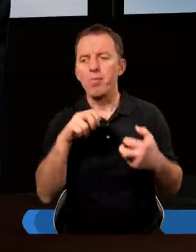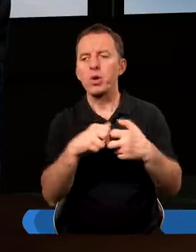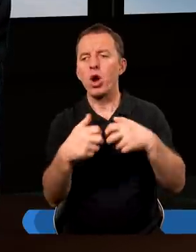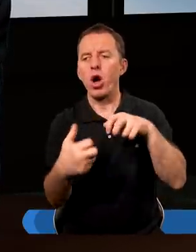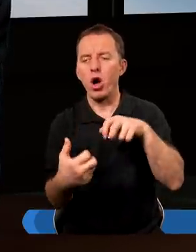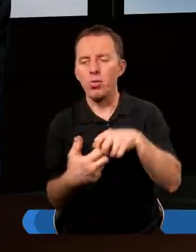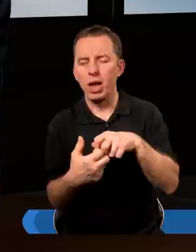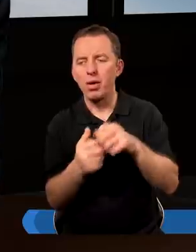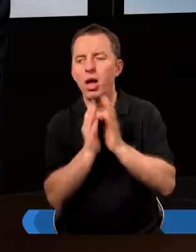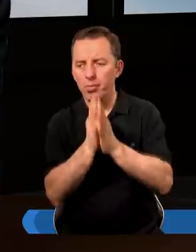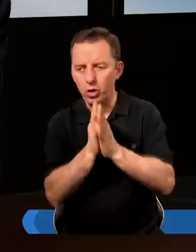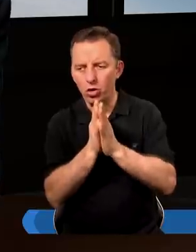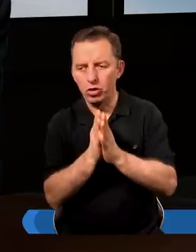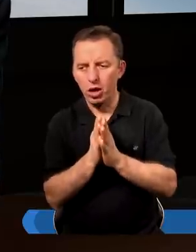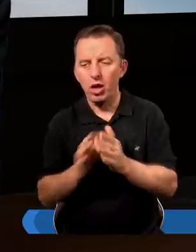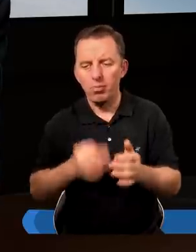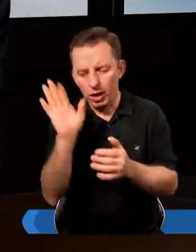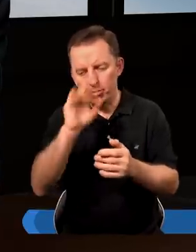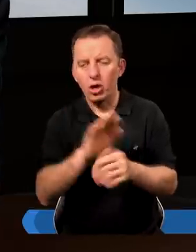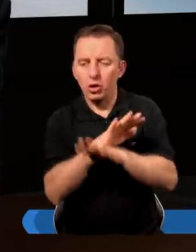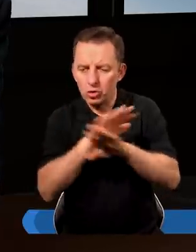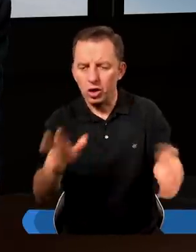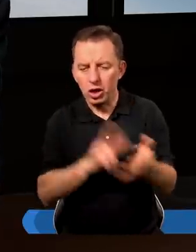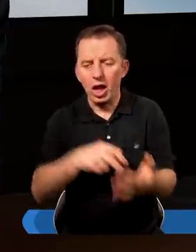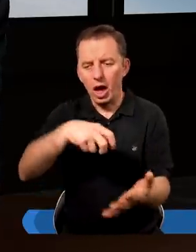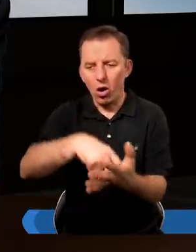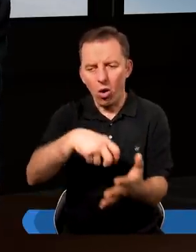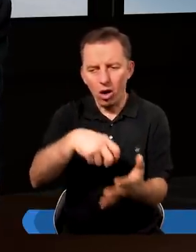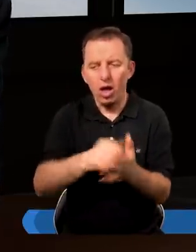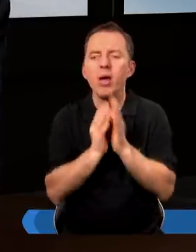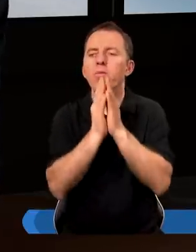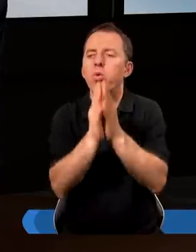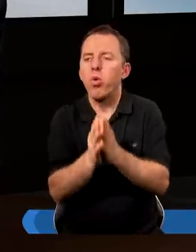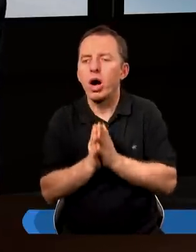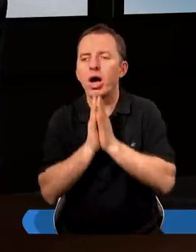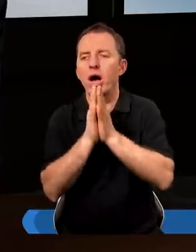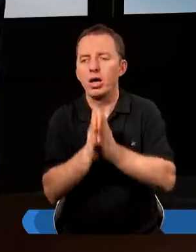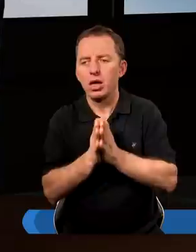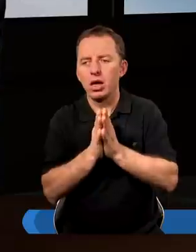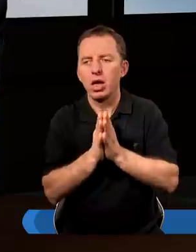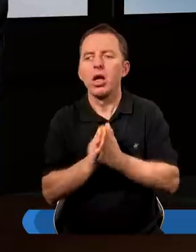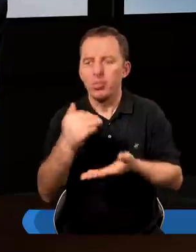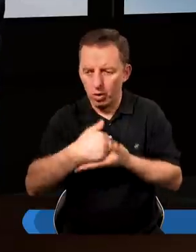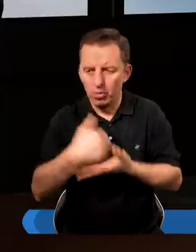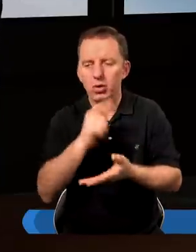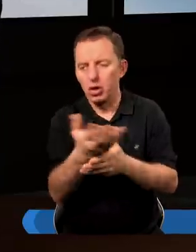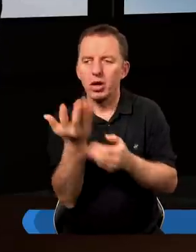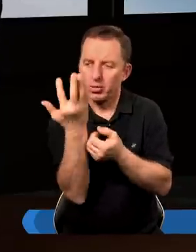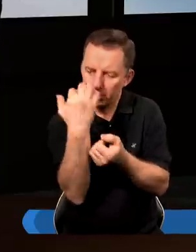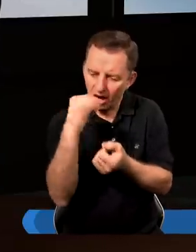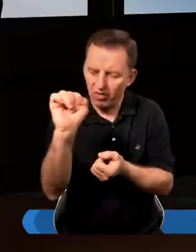prosić Pana i to tak szczerze na kolanach z błaganiem, że pomógł mi to